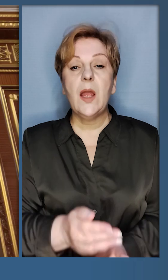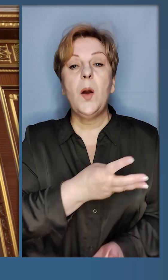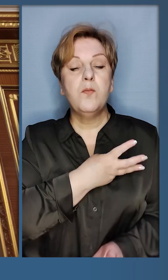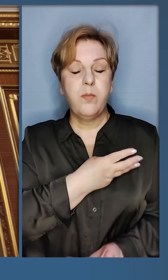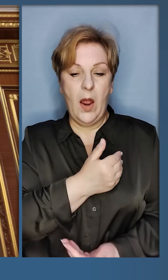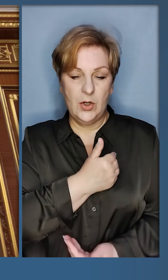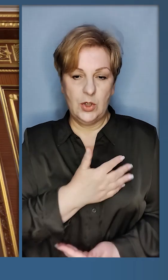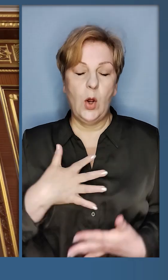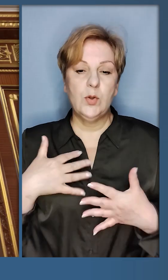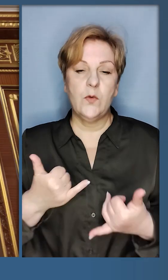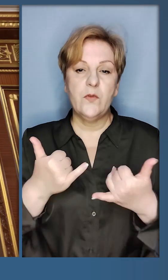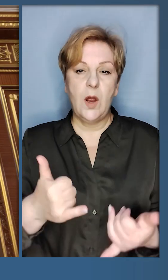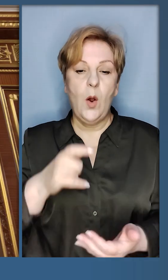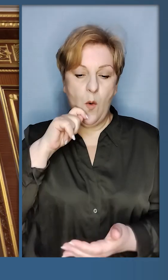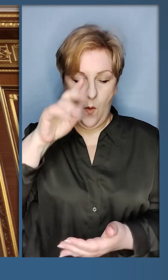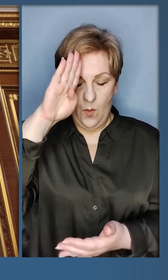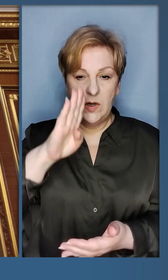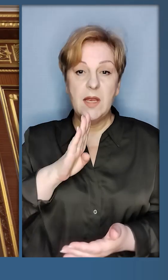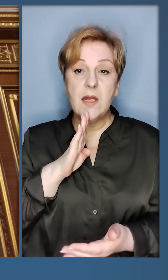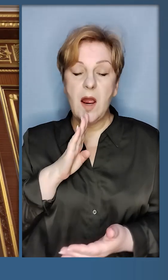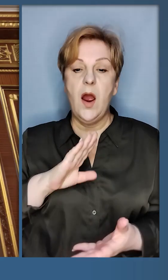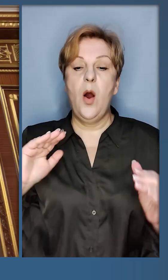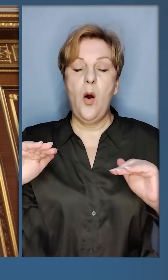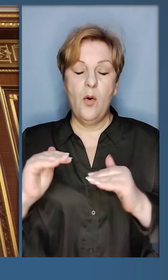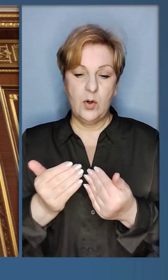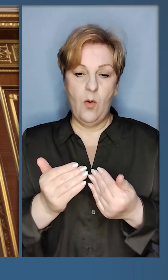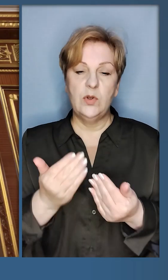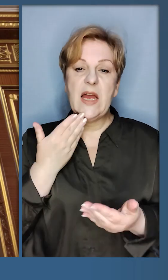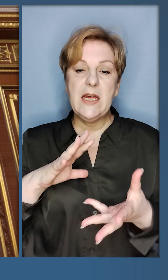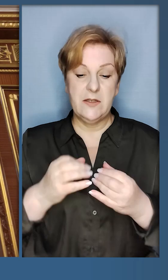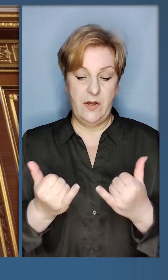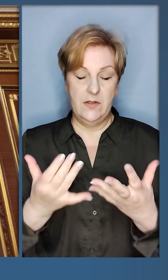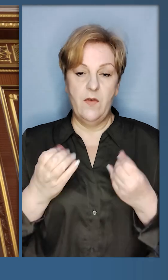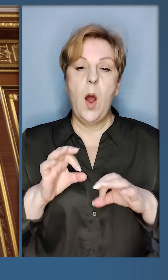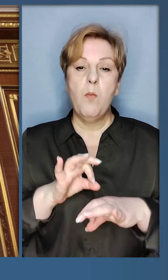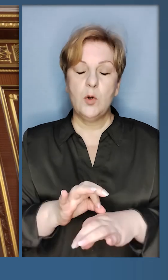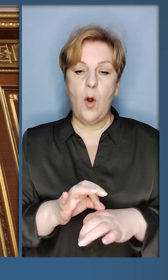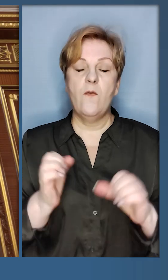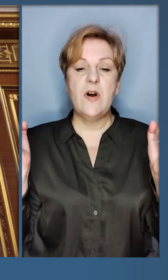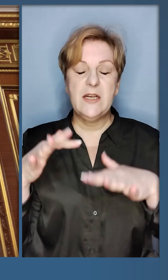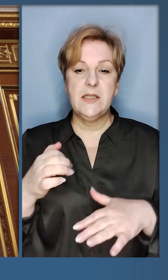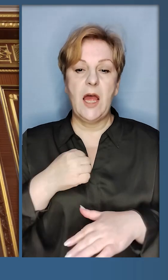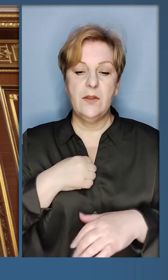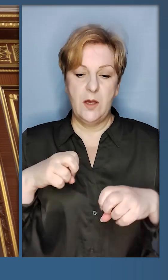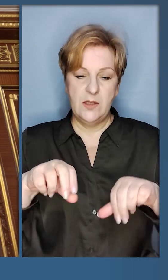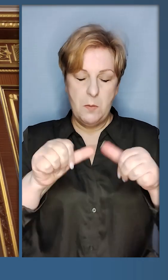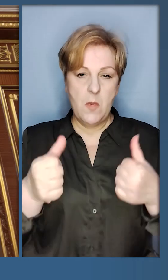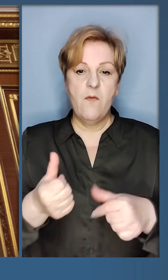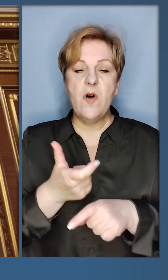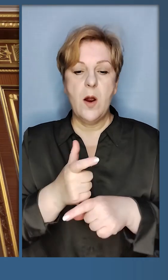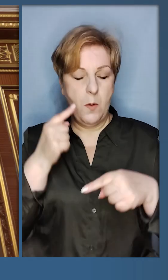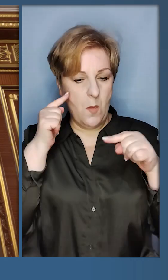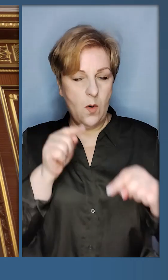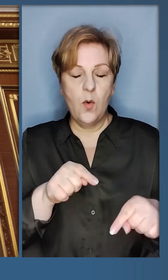Бажаю здоров'я, шановні українці і українки. Короткий звіт за цей день провів ставку, спеціальний формат, найбільша увага